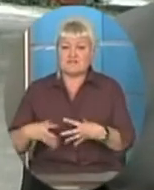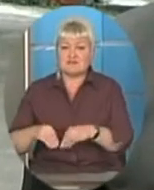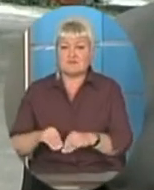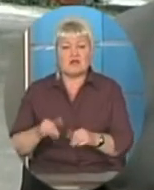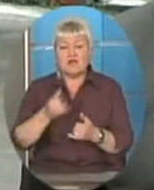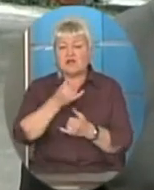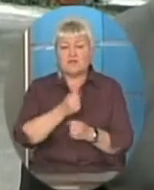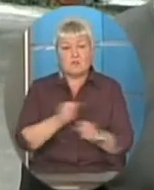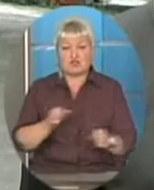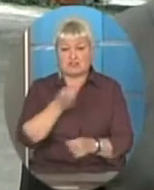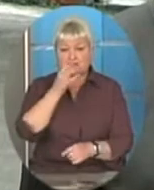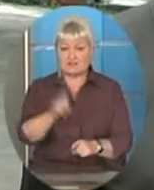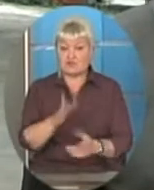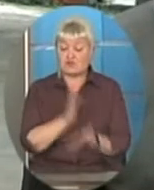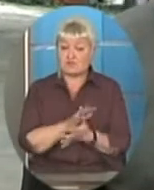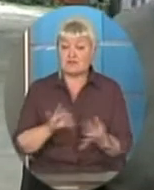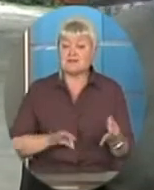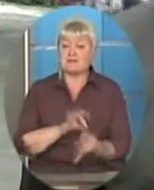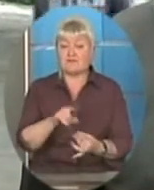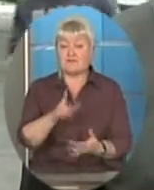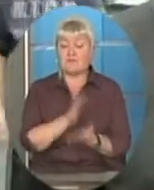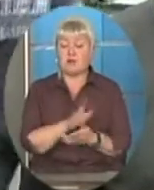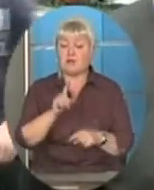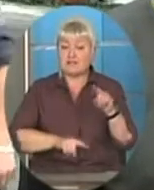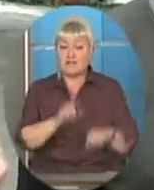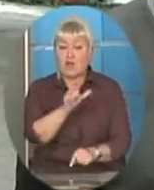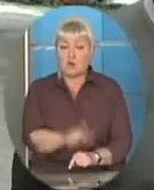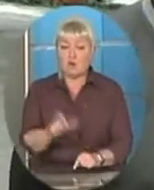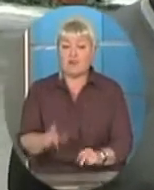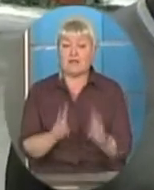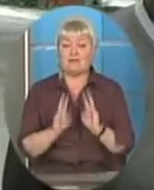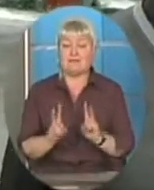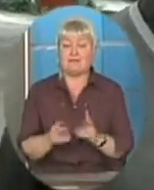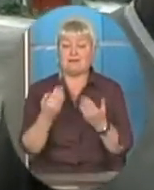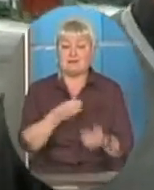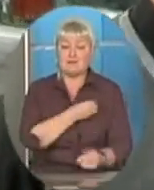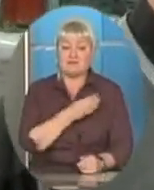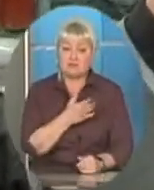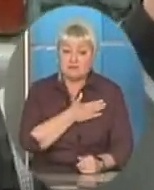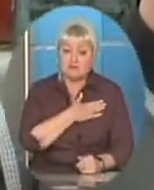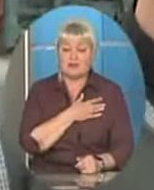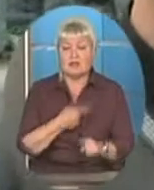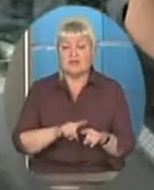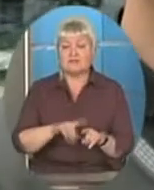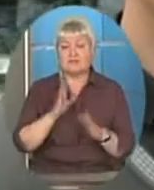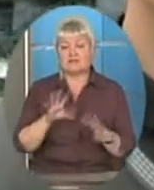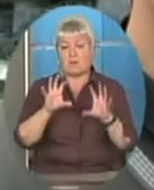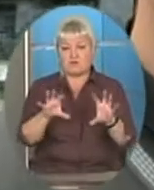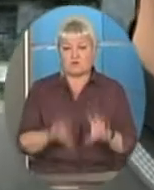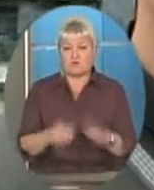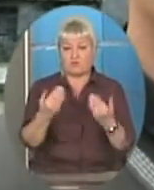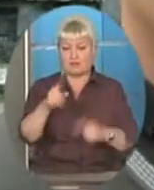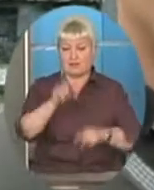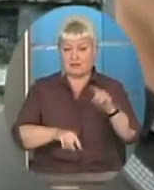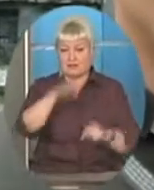що не є сироти, тому що вони мають вже тих рідних людей, які чи їх всиновили, тобто це вже є по закону їхні рідні